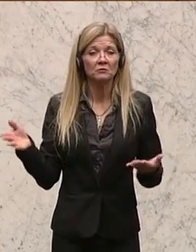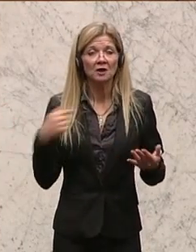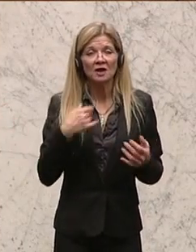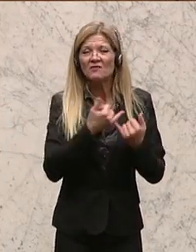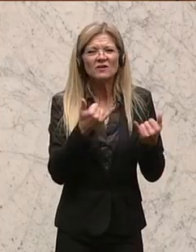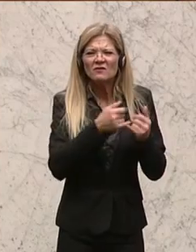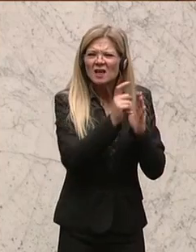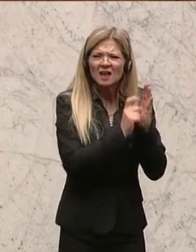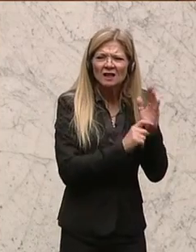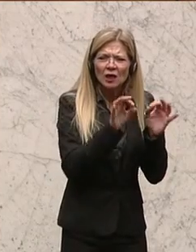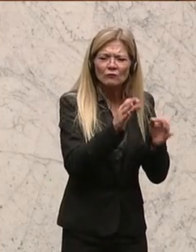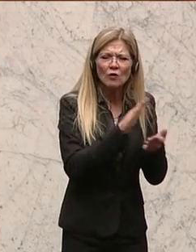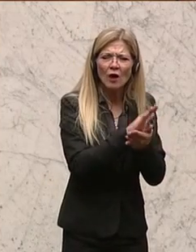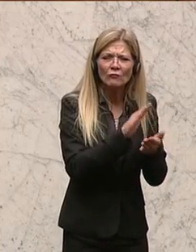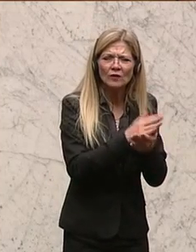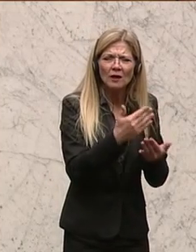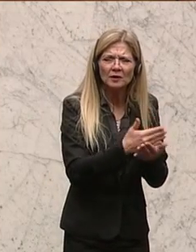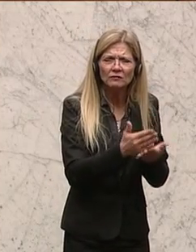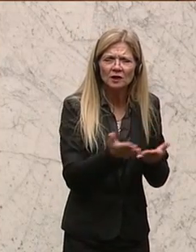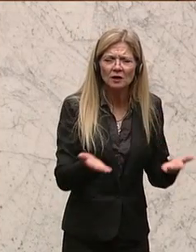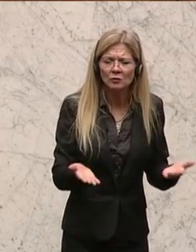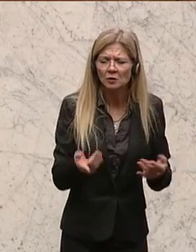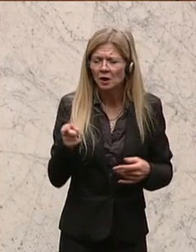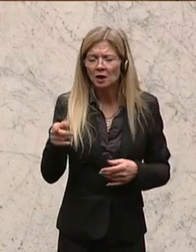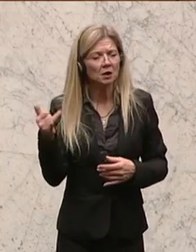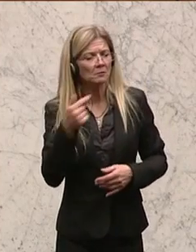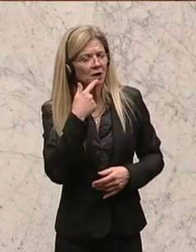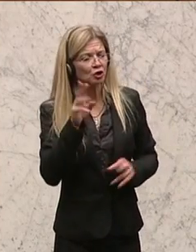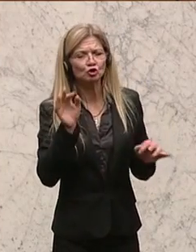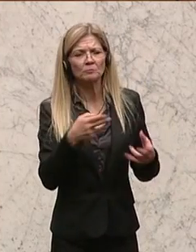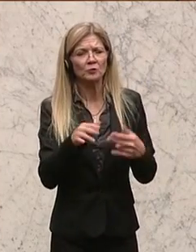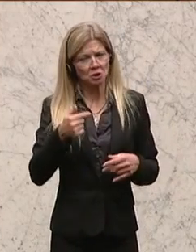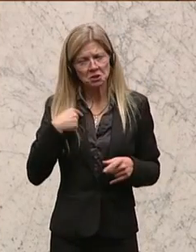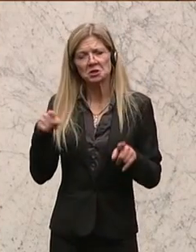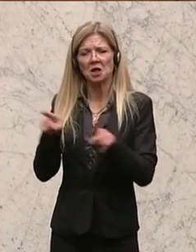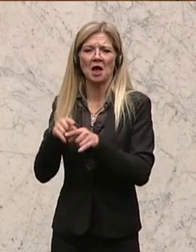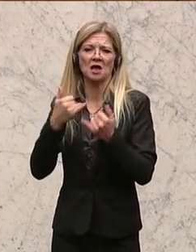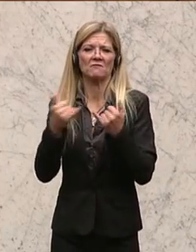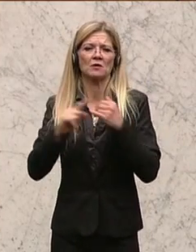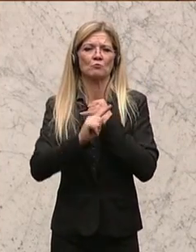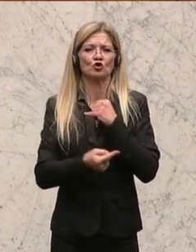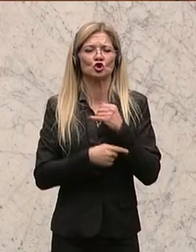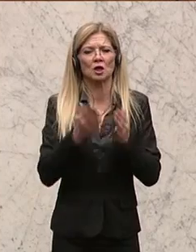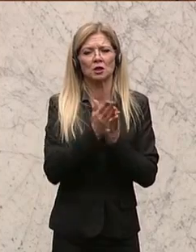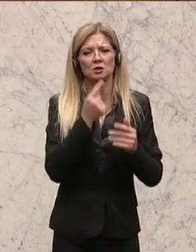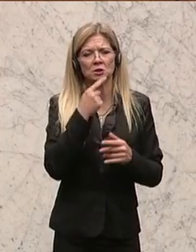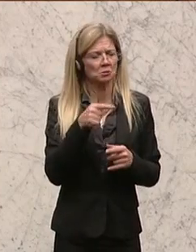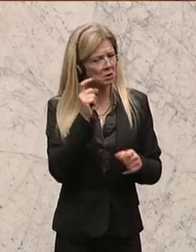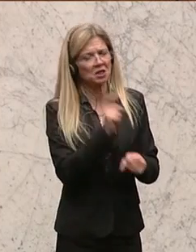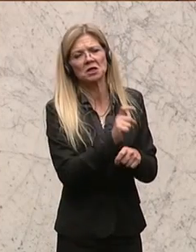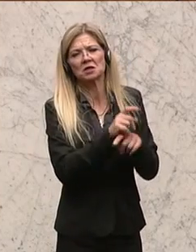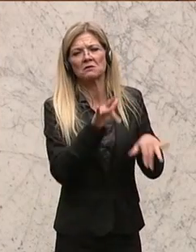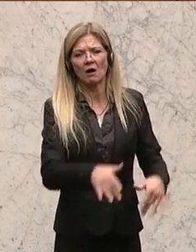immer gesagt, das stimme nicht. Ich stimme mit dem Budgetdienst überein, der das genauso kritisiert wie ich. Und der sieht das genauso wie ich.